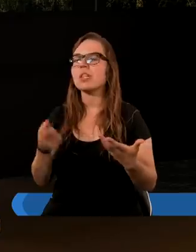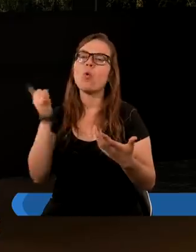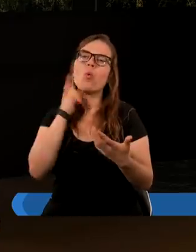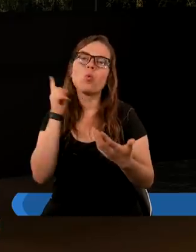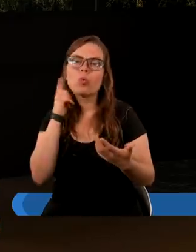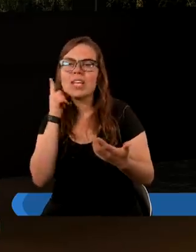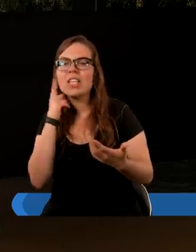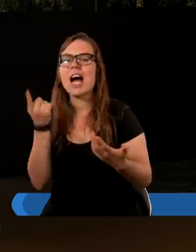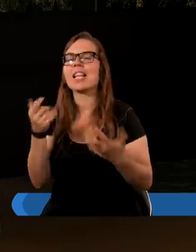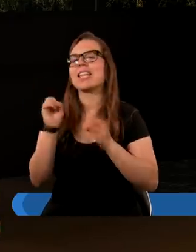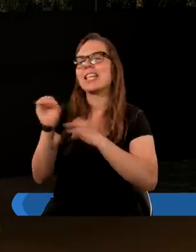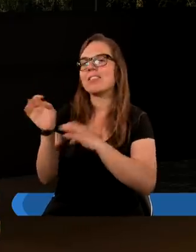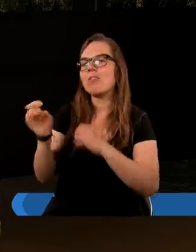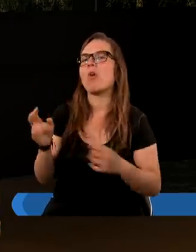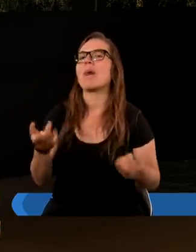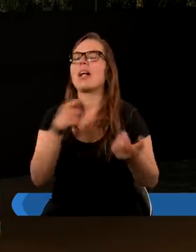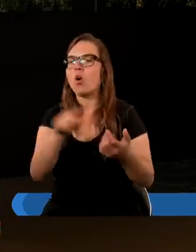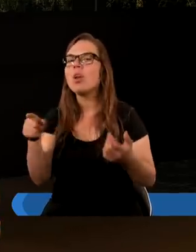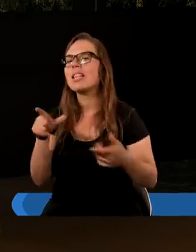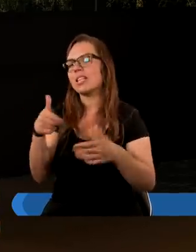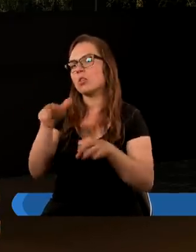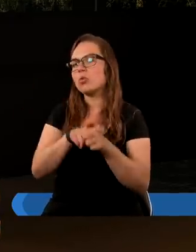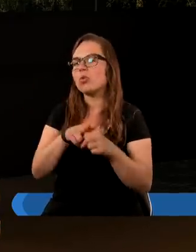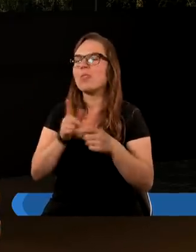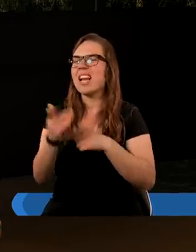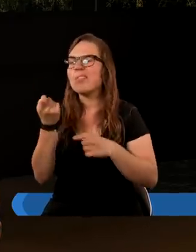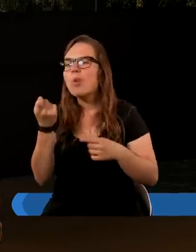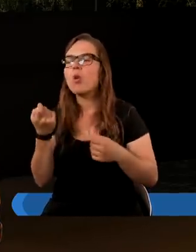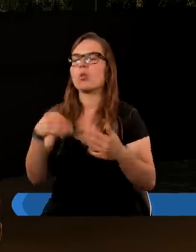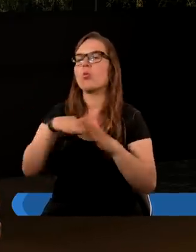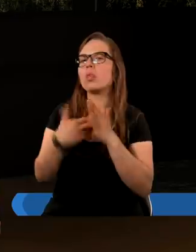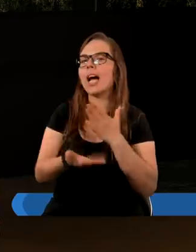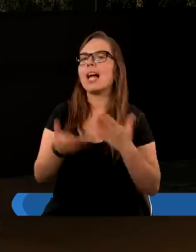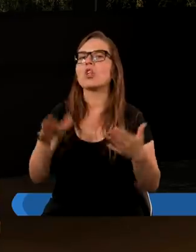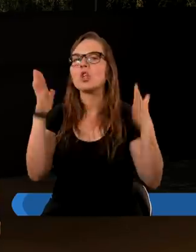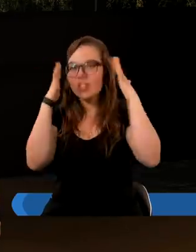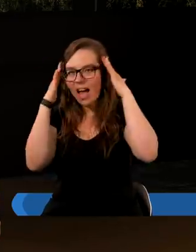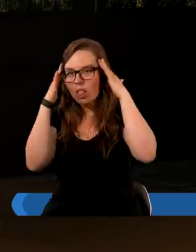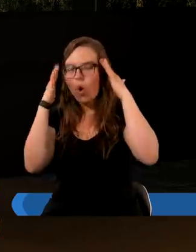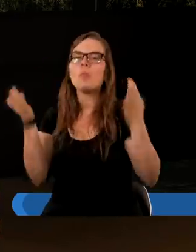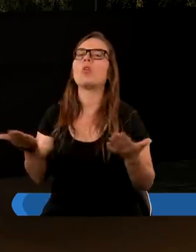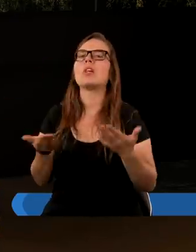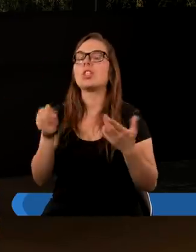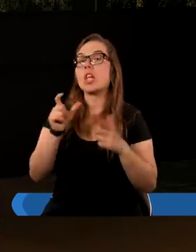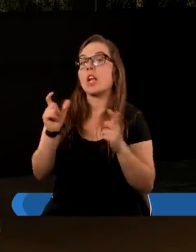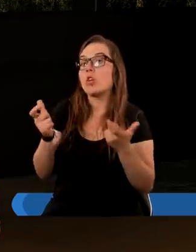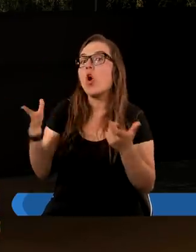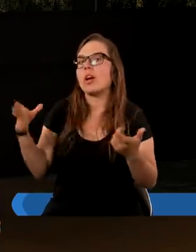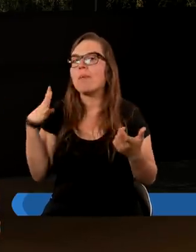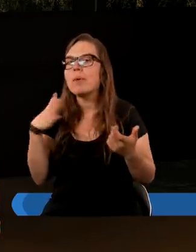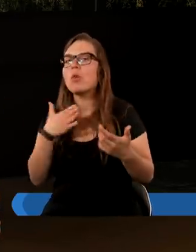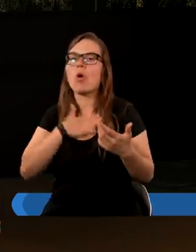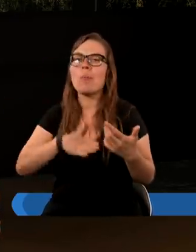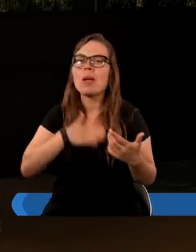usłyszanych informacji od tych, którzy przez moment utracili świadomość, że coś było